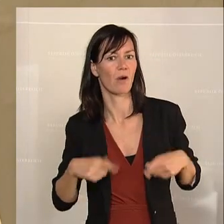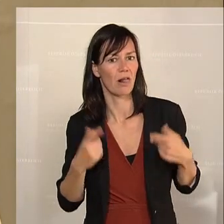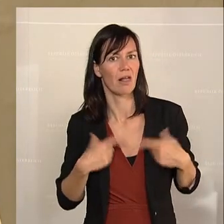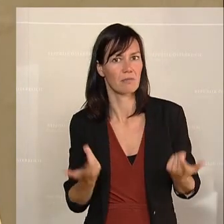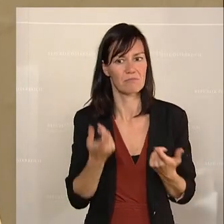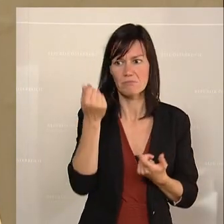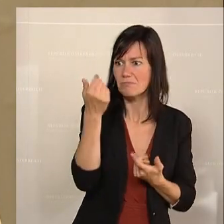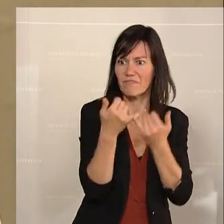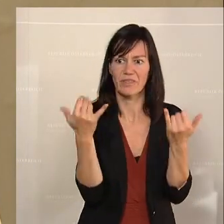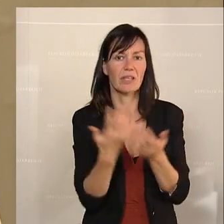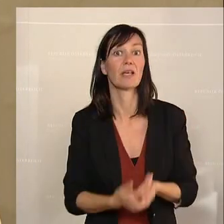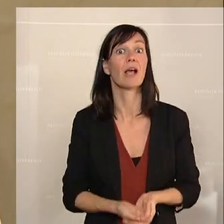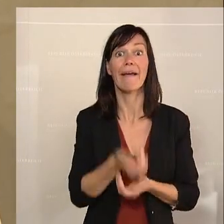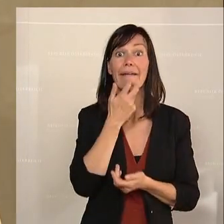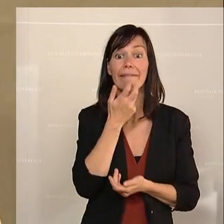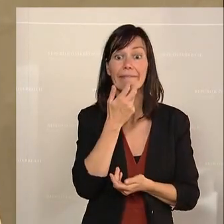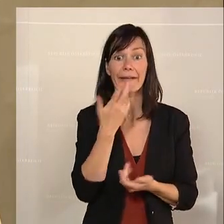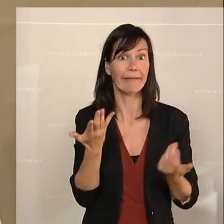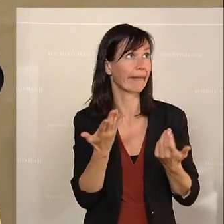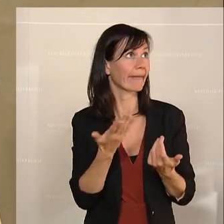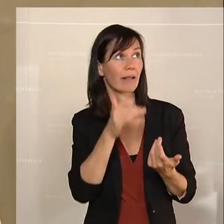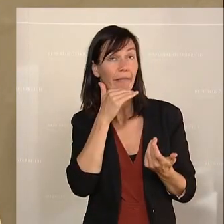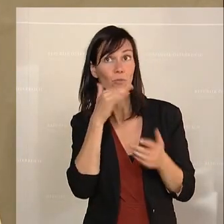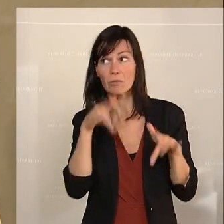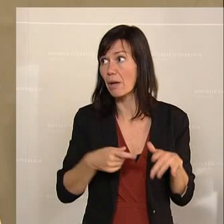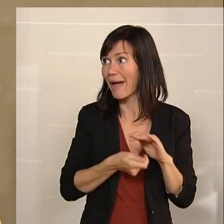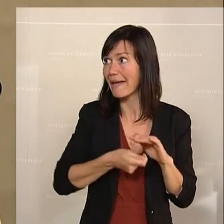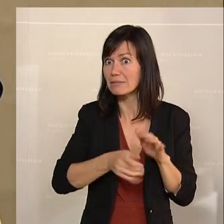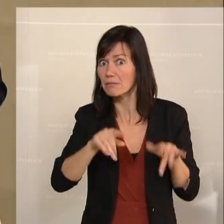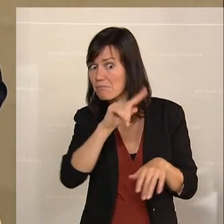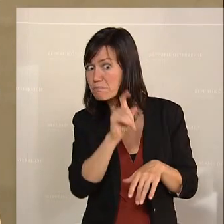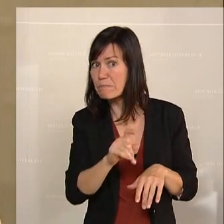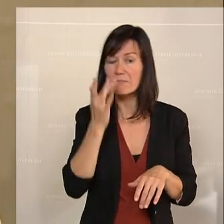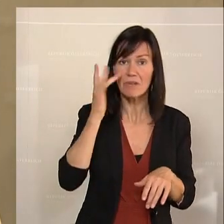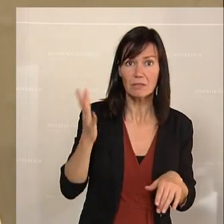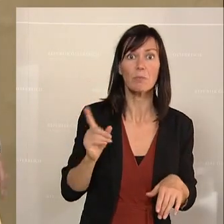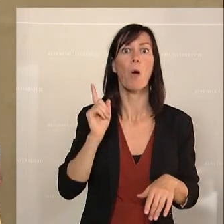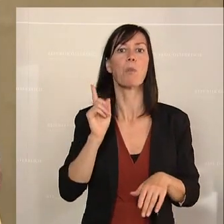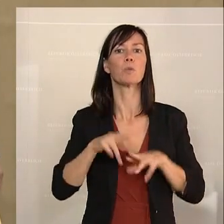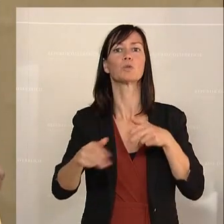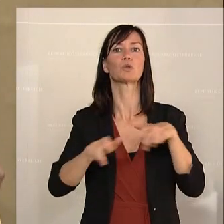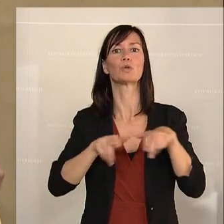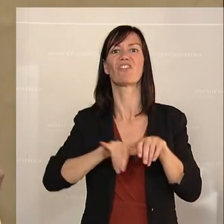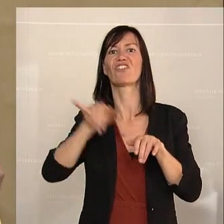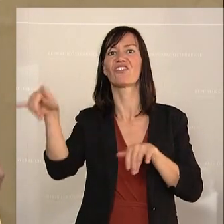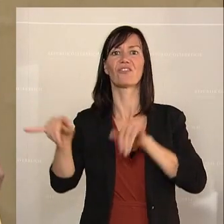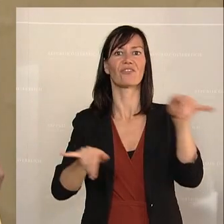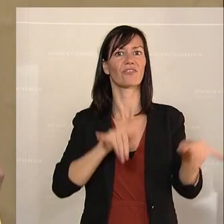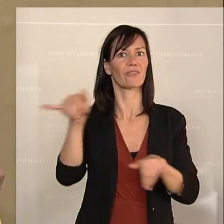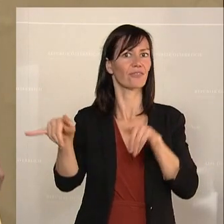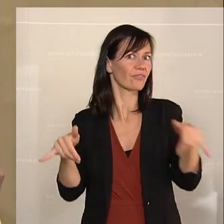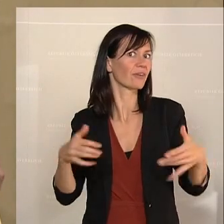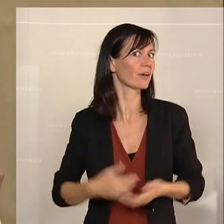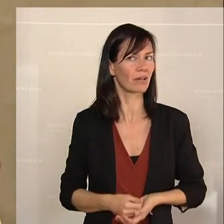mit ihren Energievorräten über den Winter kommen. Aber die Bundesregierung chattet durch die Gegend und das ist wirklich